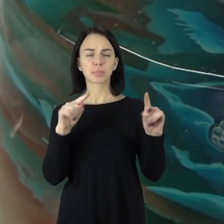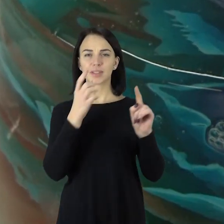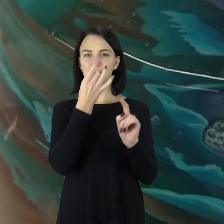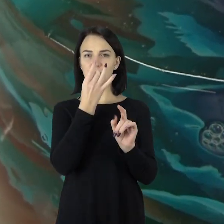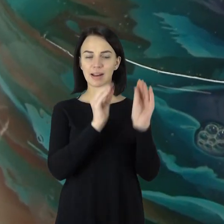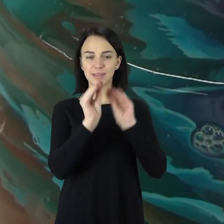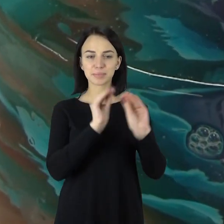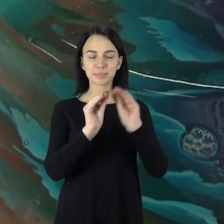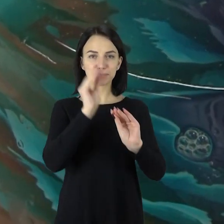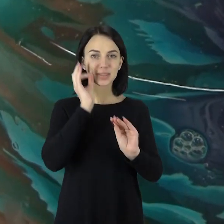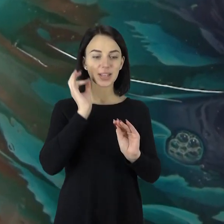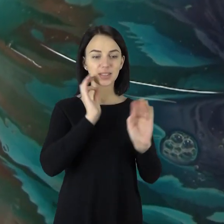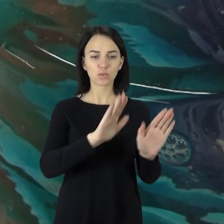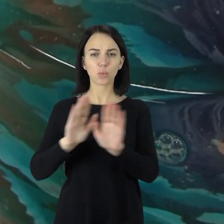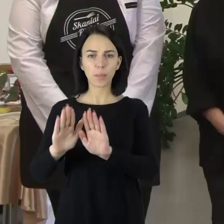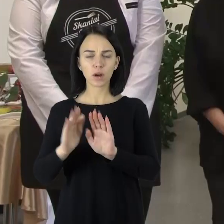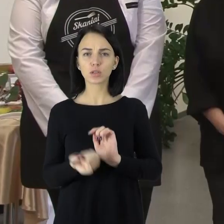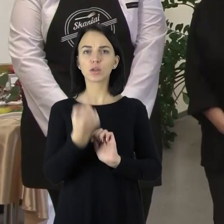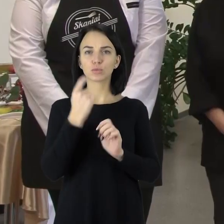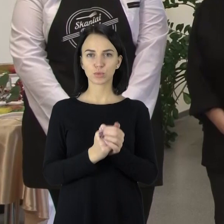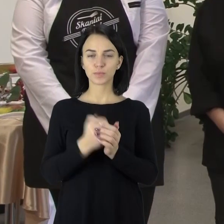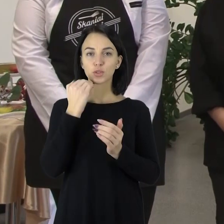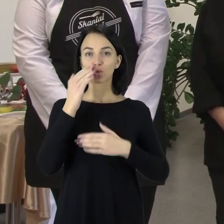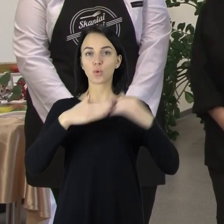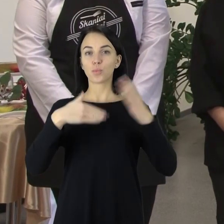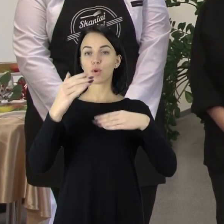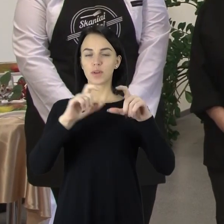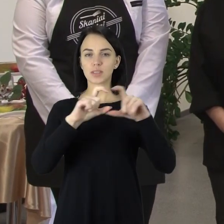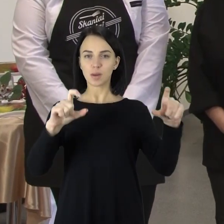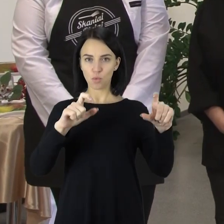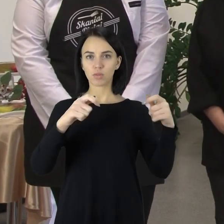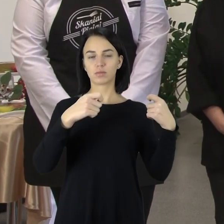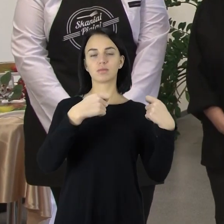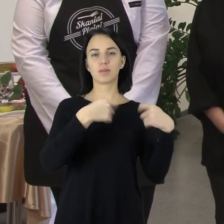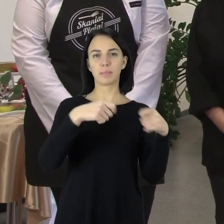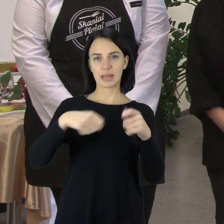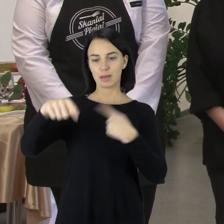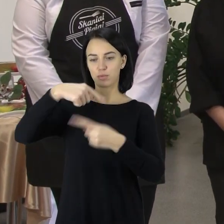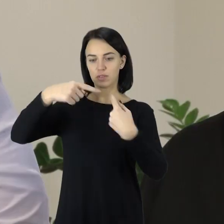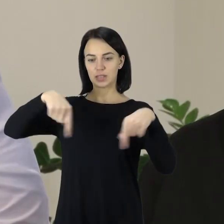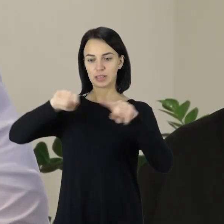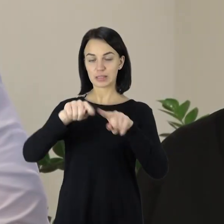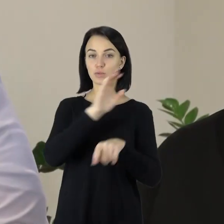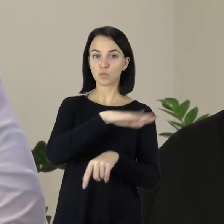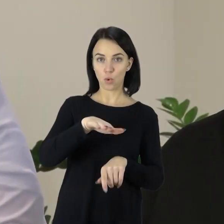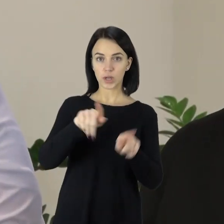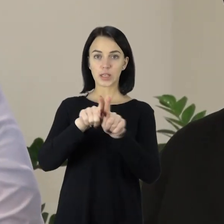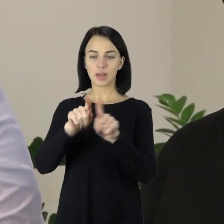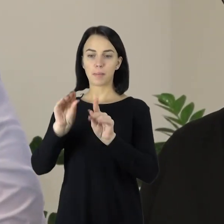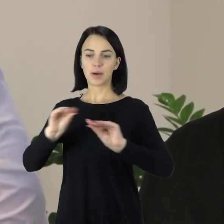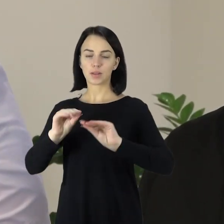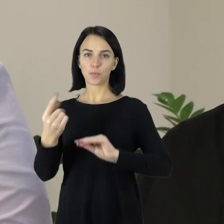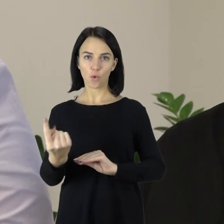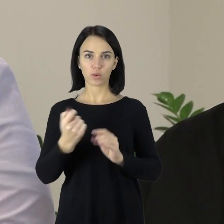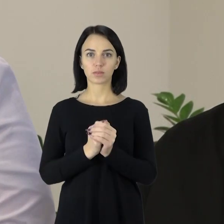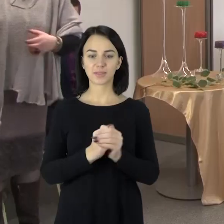išskirtinių gėlėmis dekoruotų desertų parodą sukūrė šiūlių profesinio rengimo centro prie gyvos ir verslos keiraus mokiniai ir mokytoje, kuri